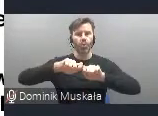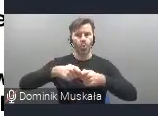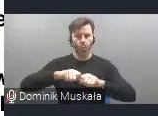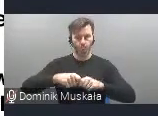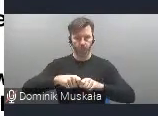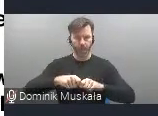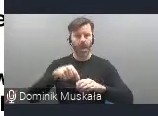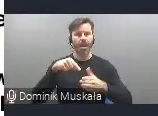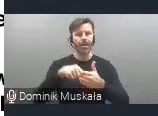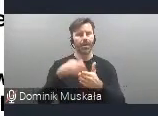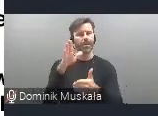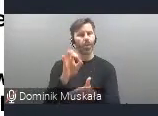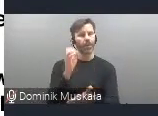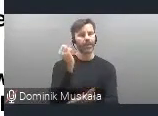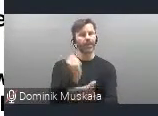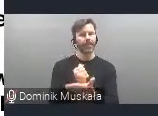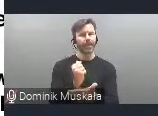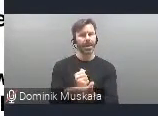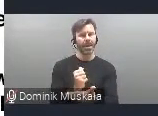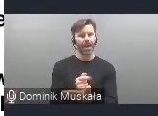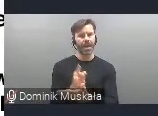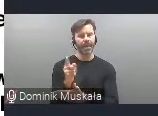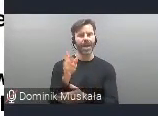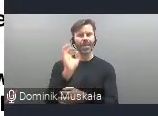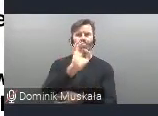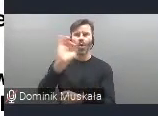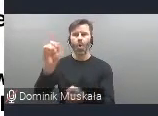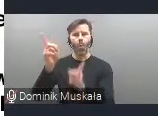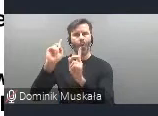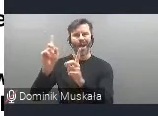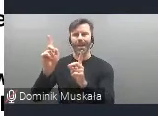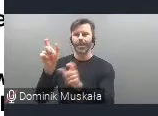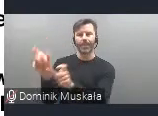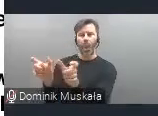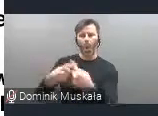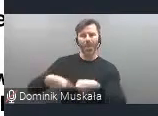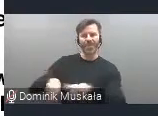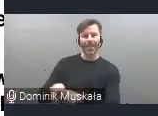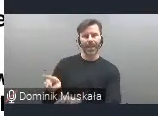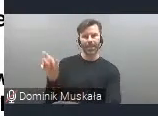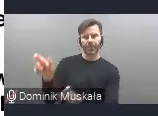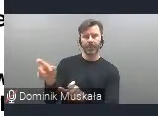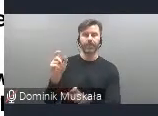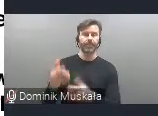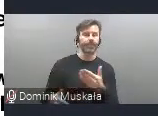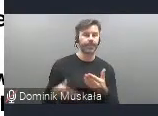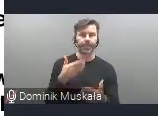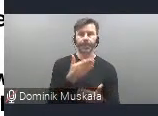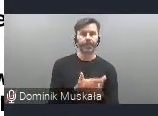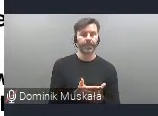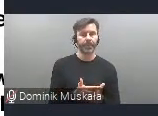kwestia przyjmowania i weryfikacji uwag obywateli w celu uzyskania